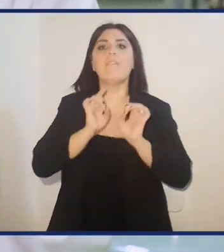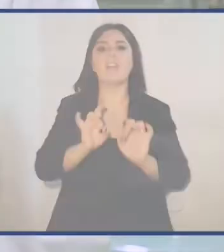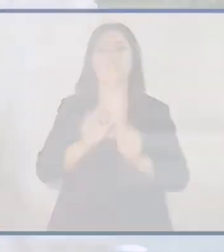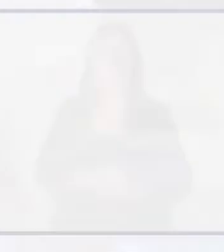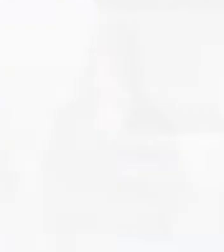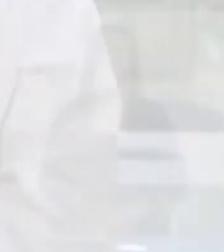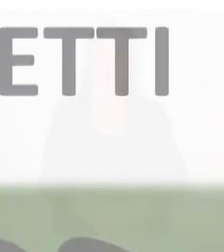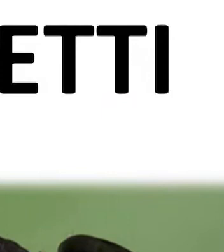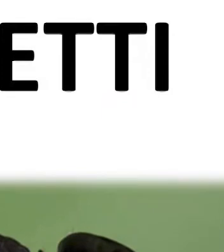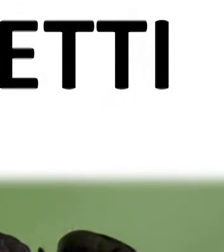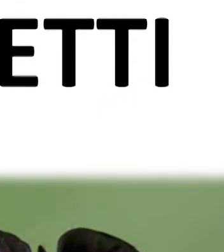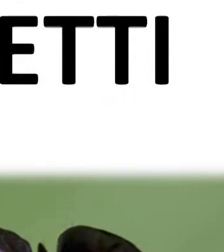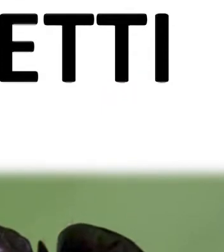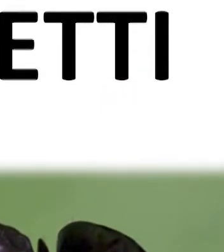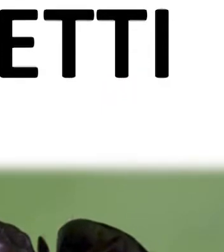seguito all'infezione.